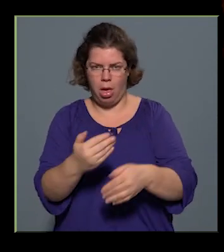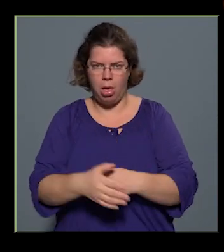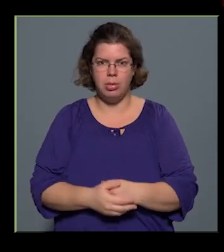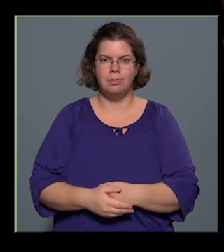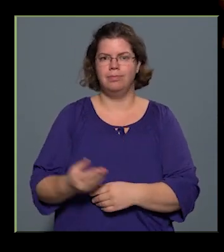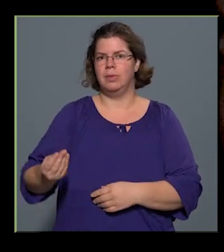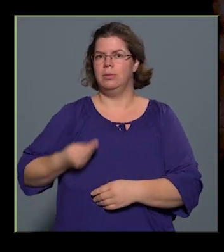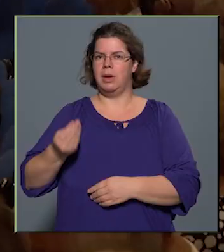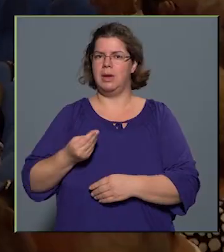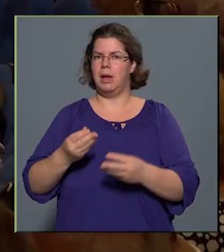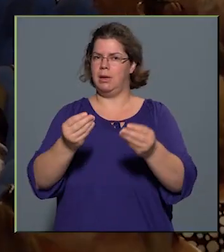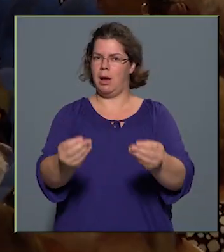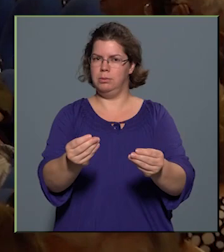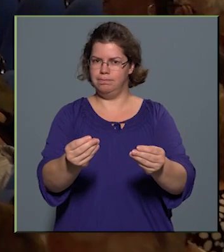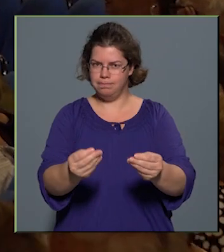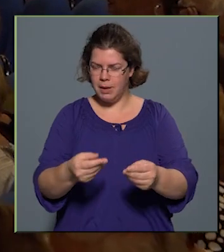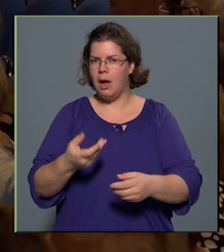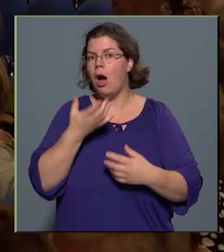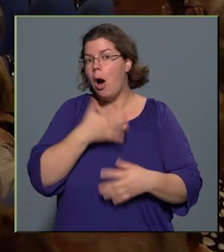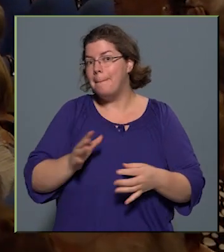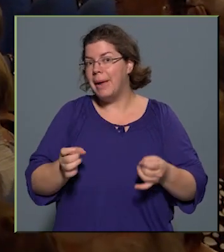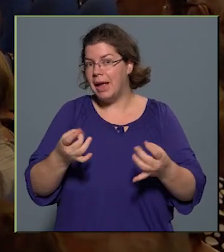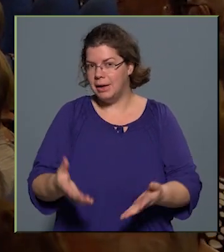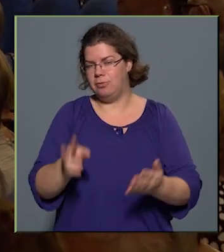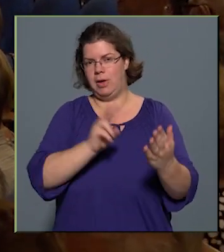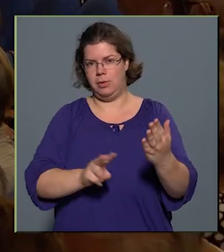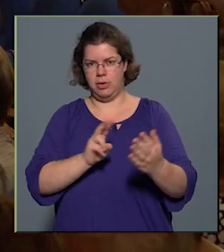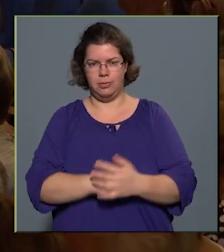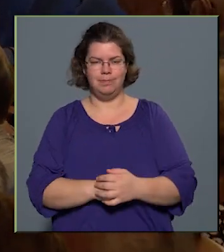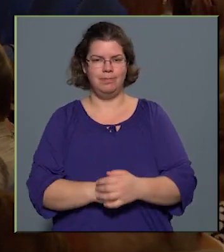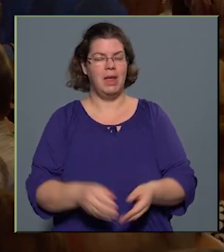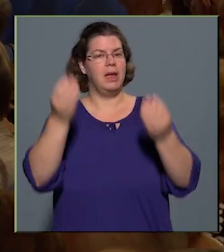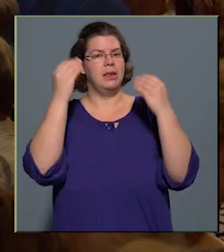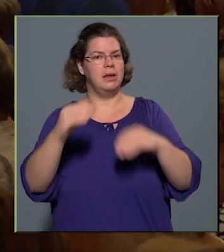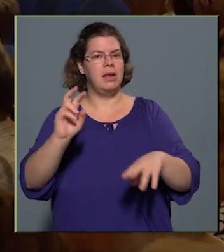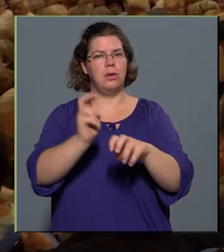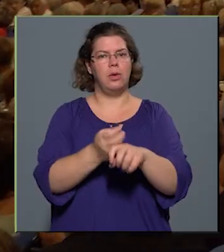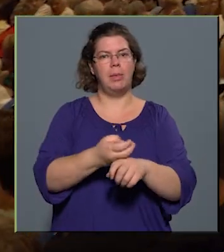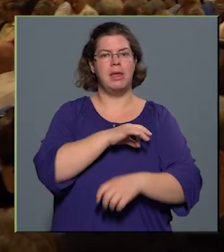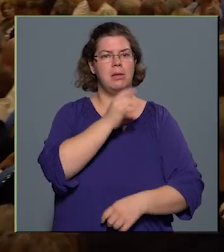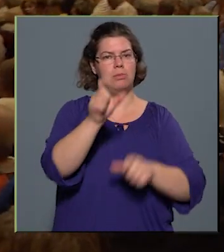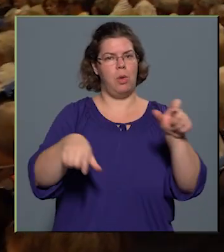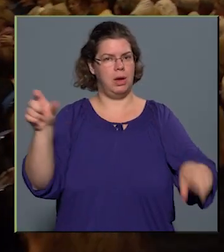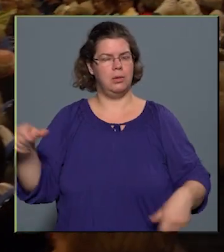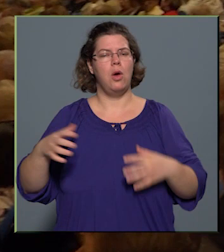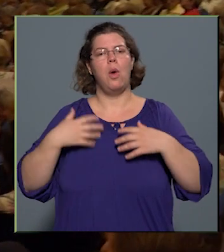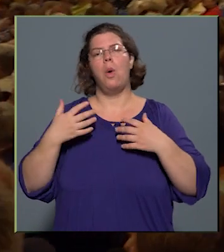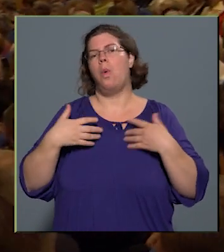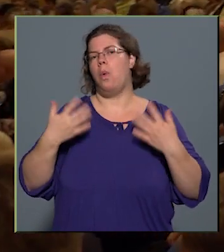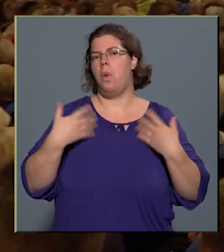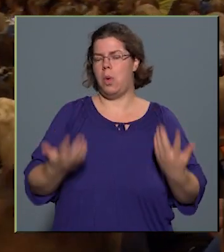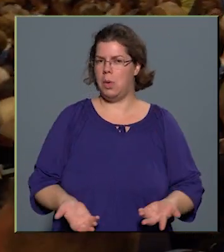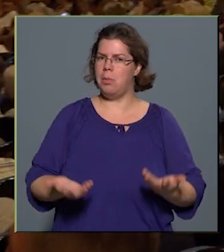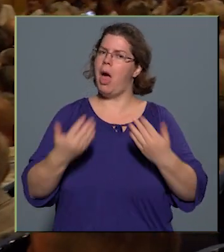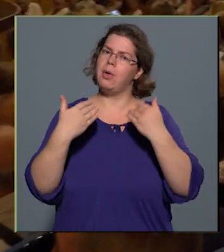felolvasnám ezt. Tisztelt kőbányai polgárok! Örömmel köszöntöm Önöket Kőbánya szép